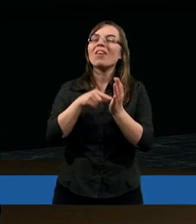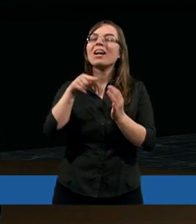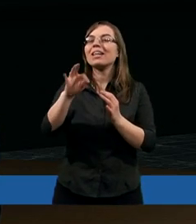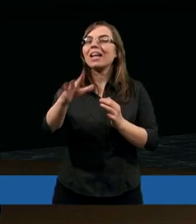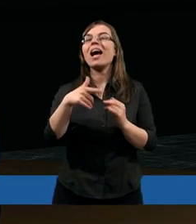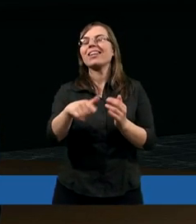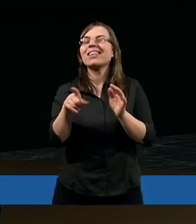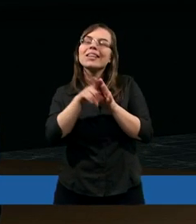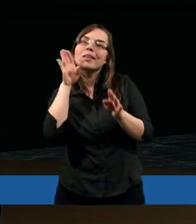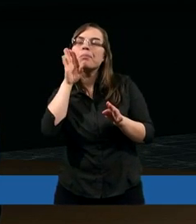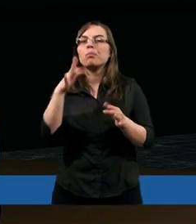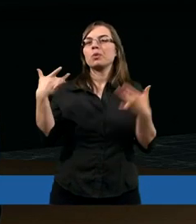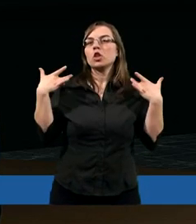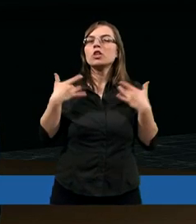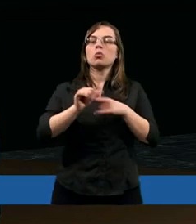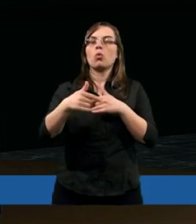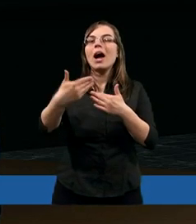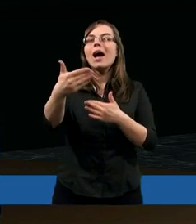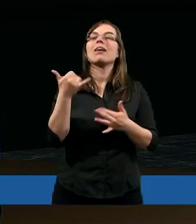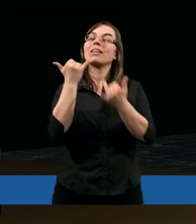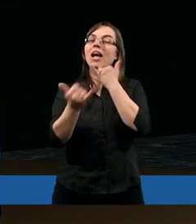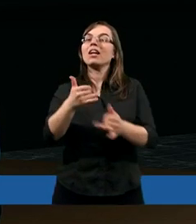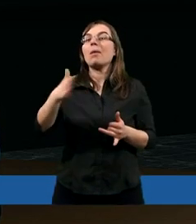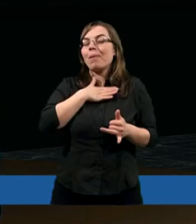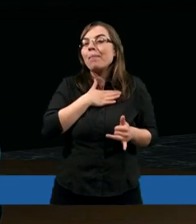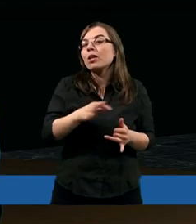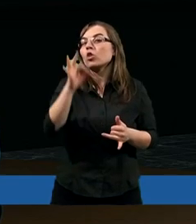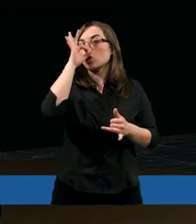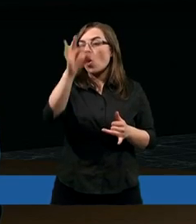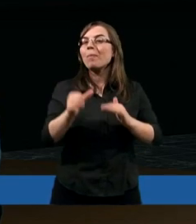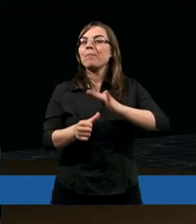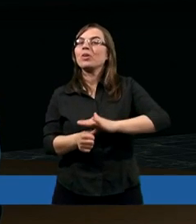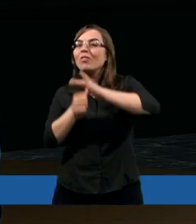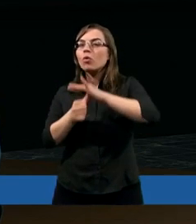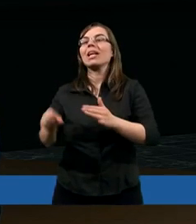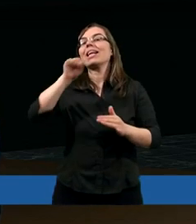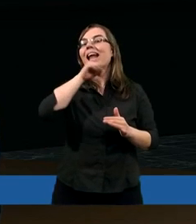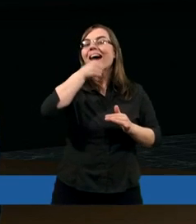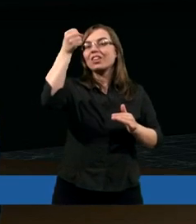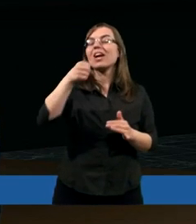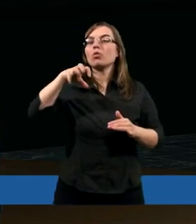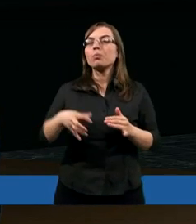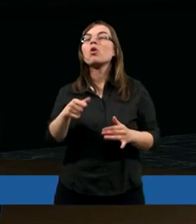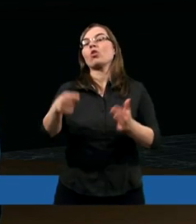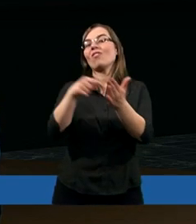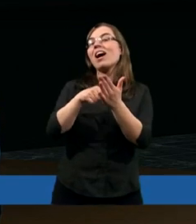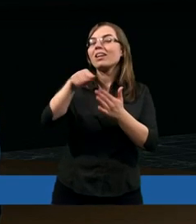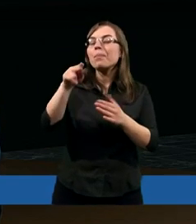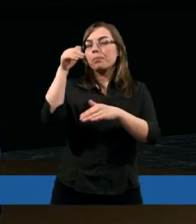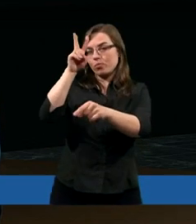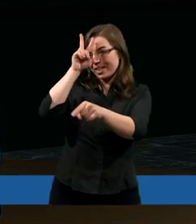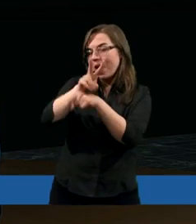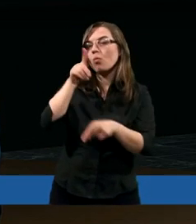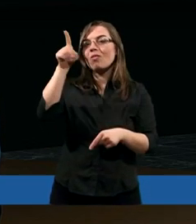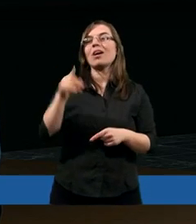samo jest naszym duchom w życiu. Jeżeli mamy dobrego przywódcę starszego, to właśnie możemy mu